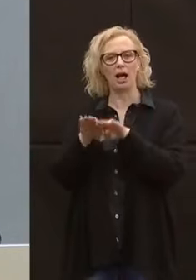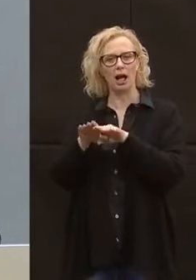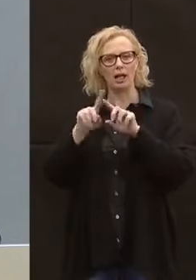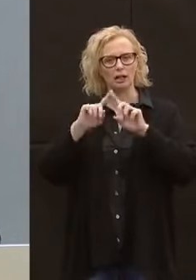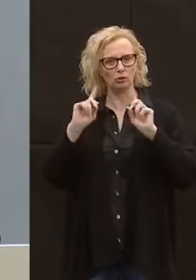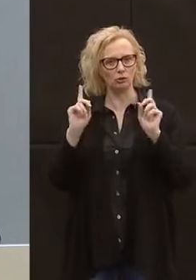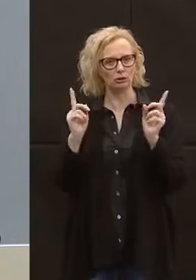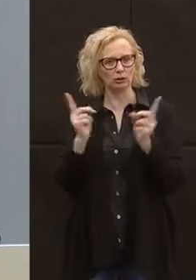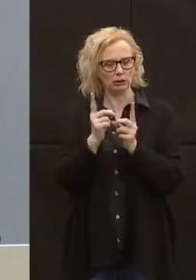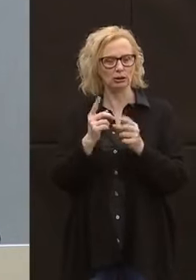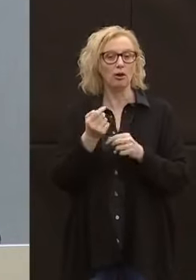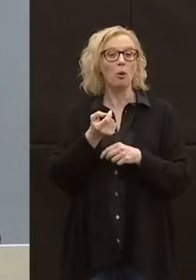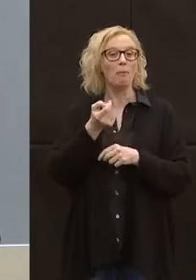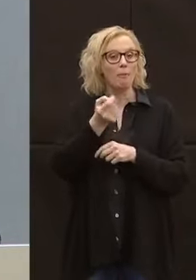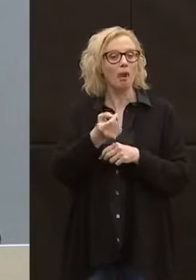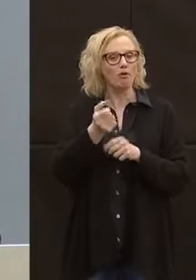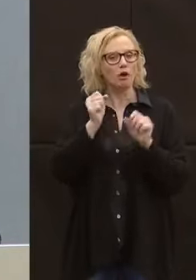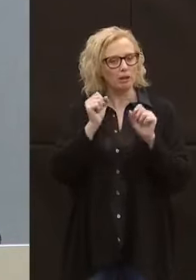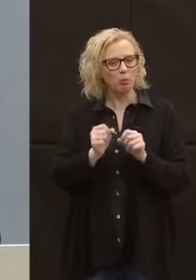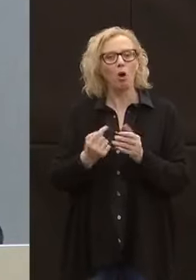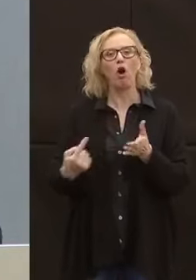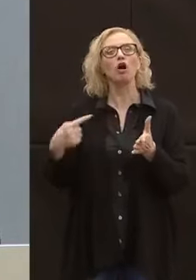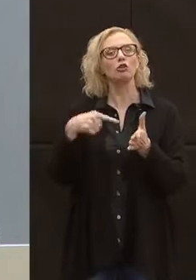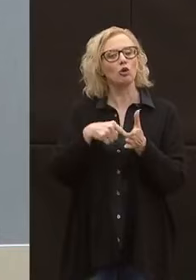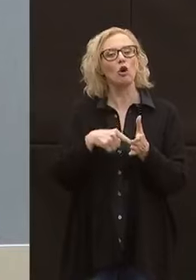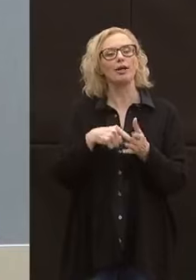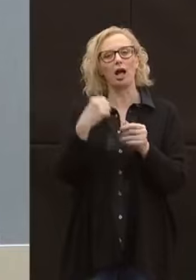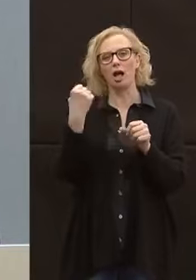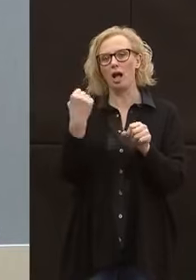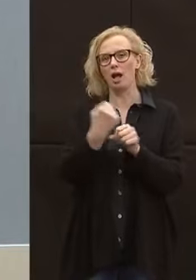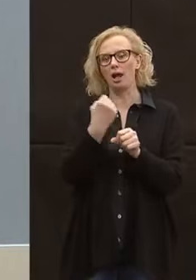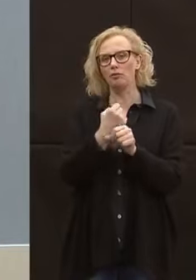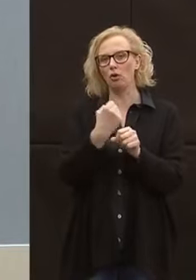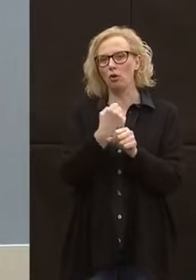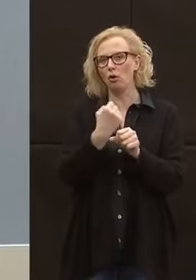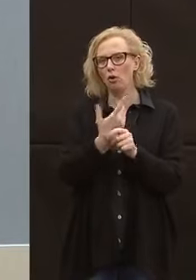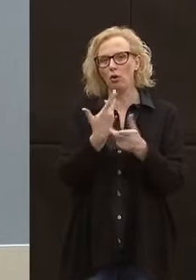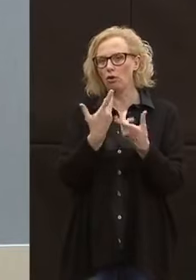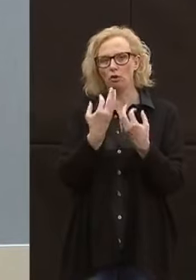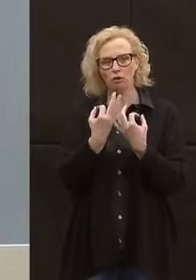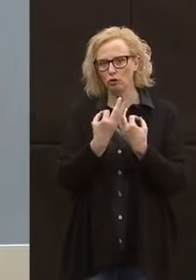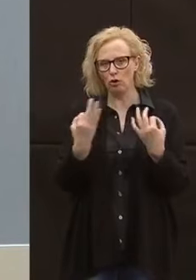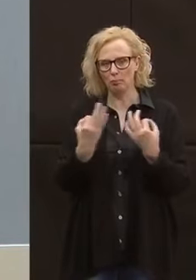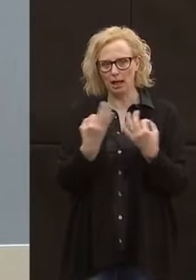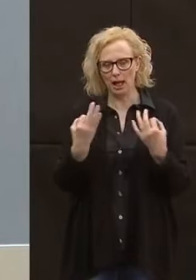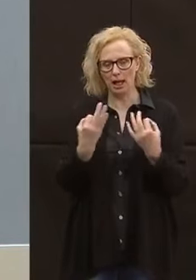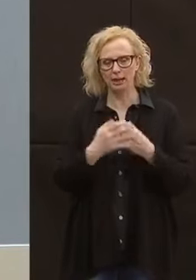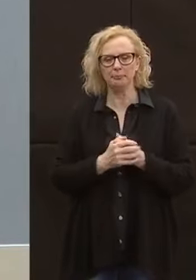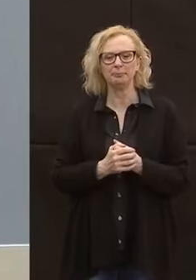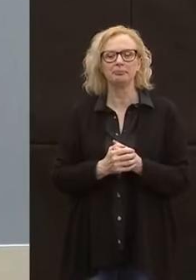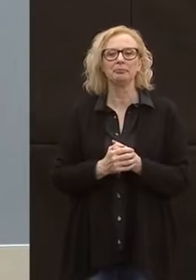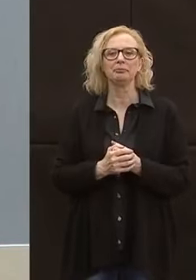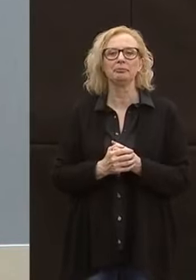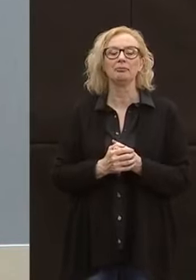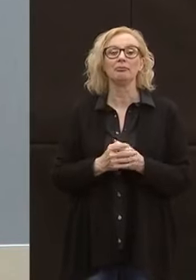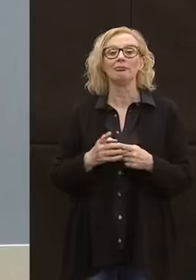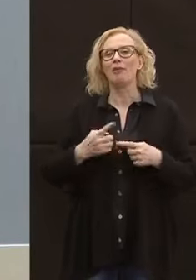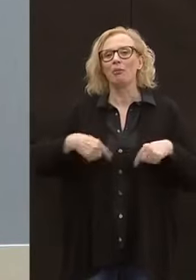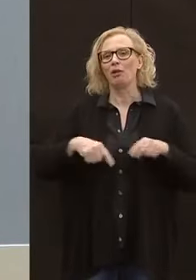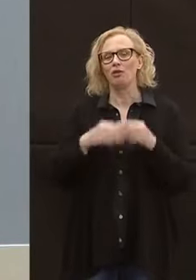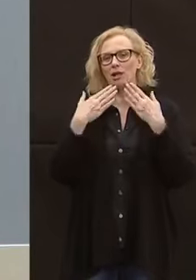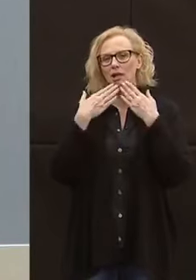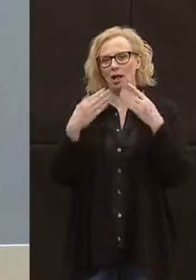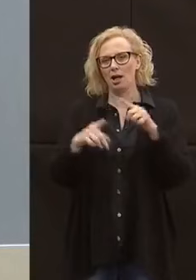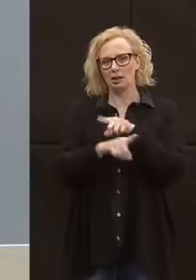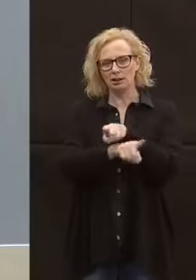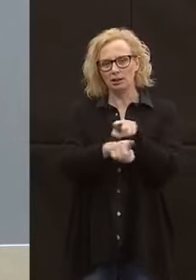si potrà ricominciare piano piano a fare la quotidianità anche negli ospedali di Valle. E che comunque ringraziamo